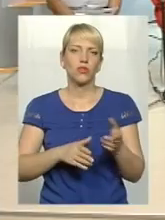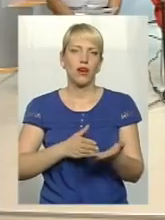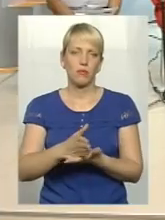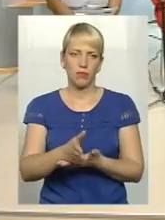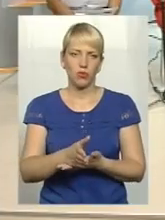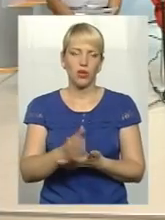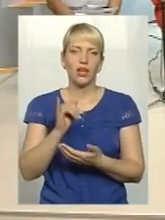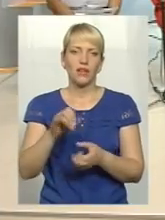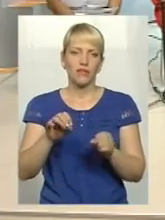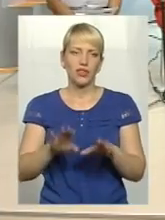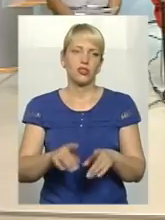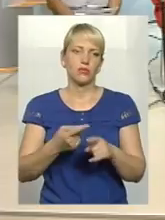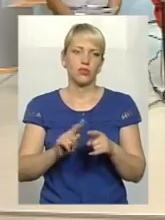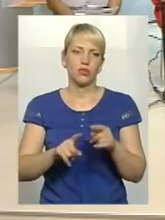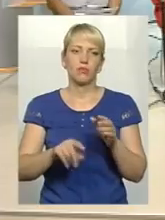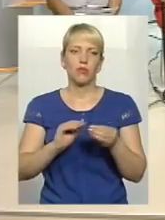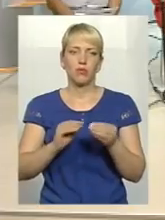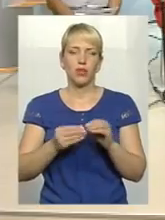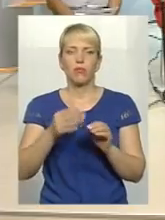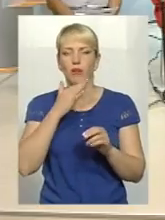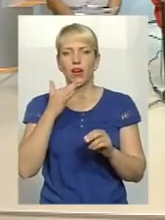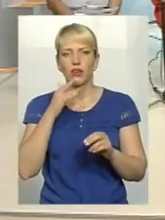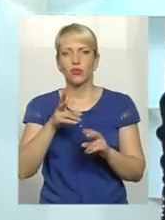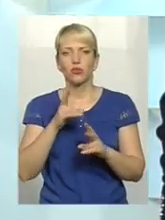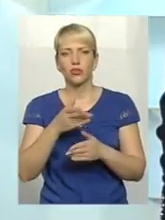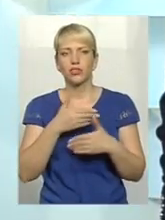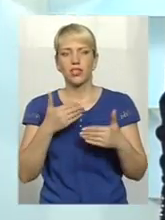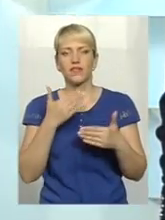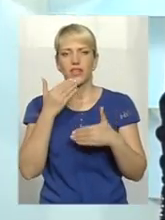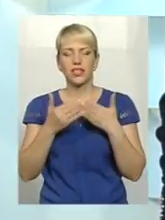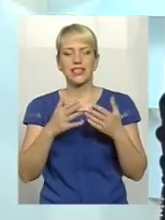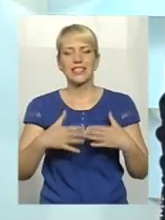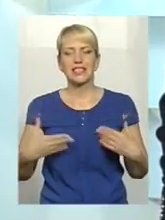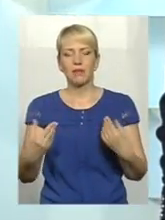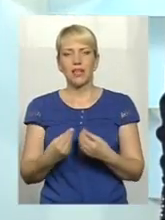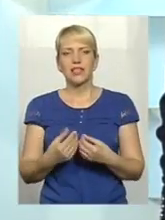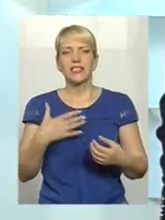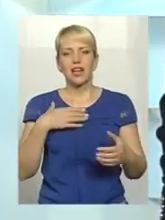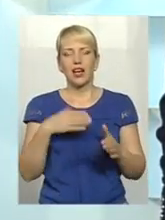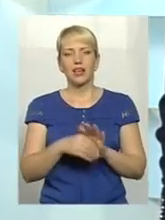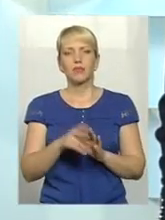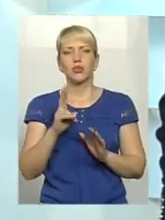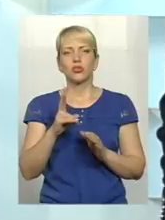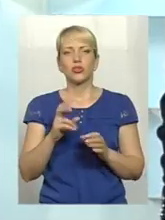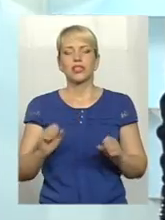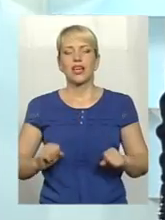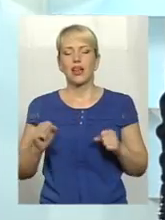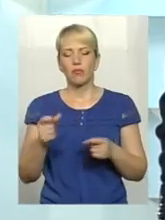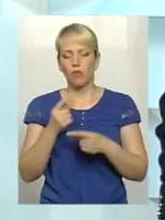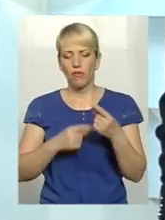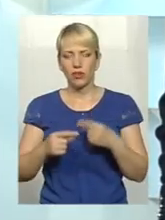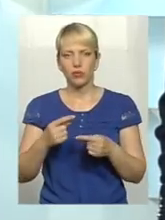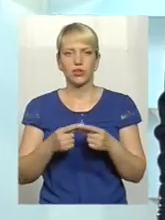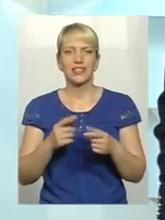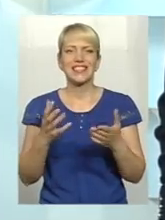і вирішимо ці проблеми. Багато хто звертається, сімей загиблих, яких ми стараємося повернути або знайти ті